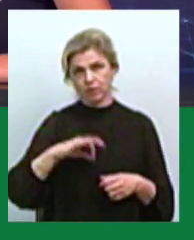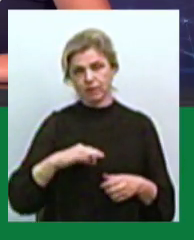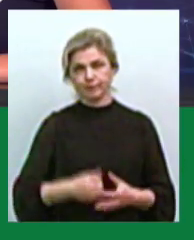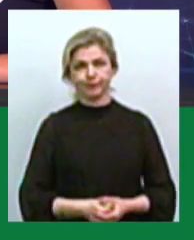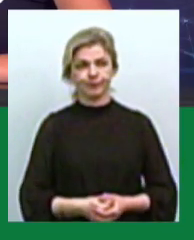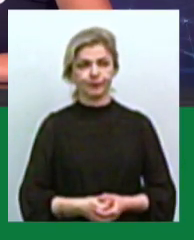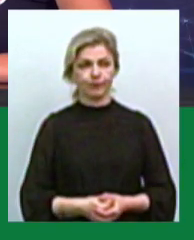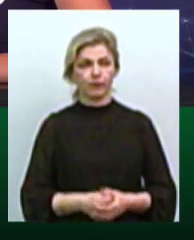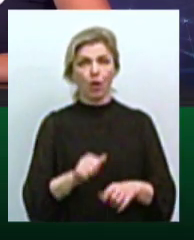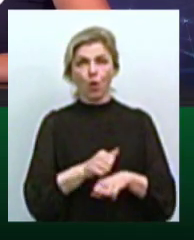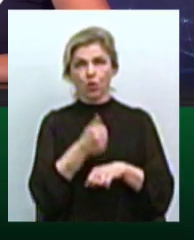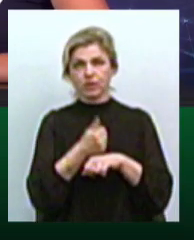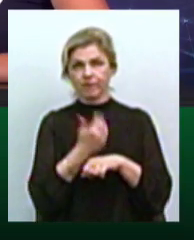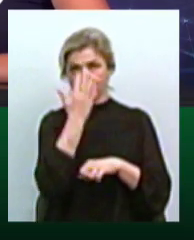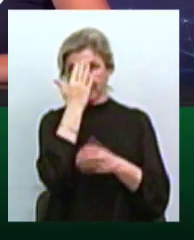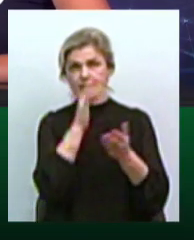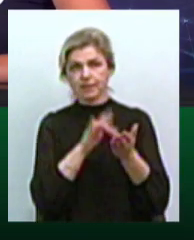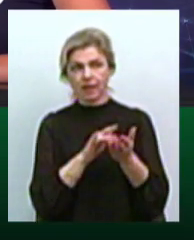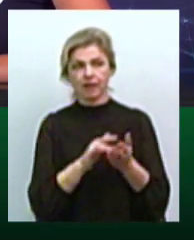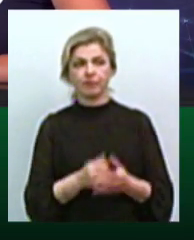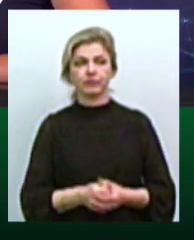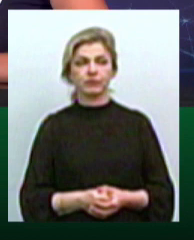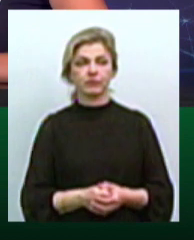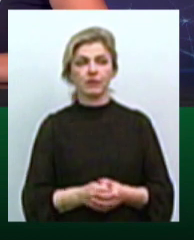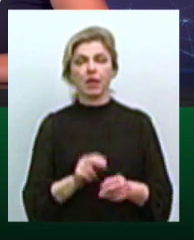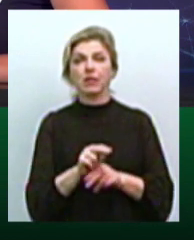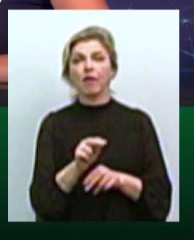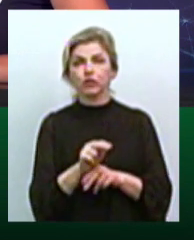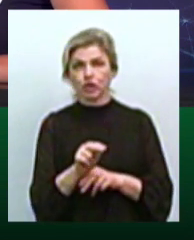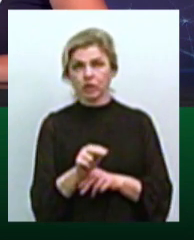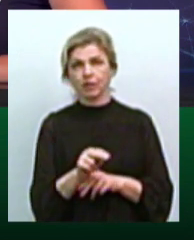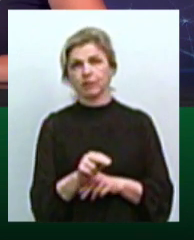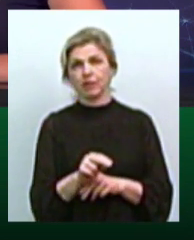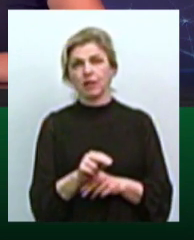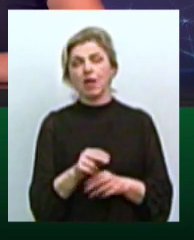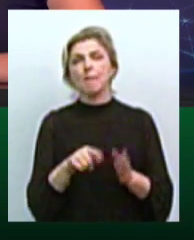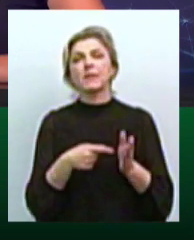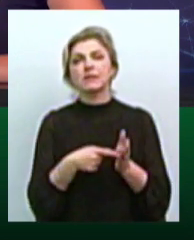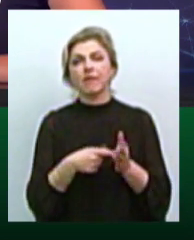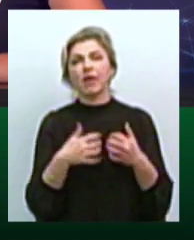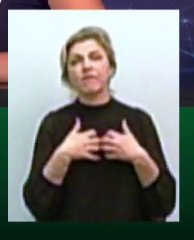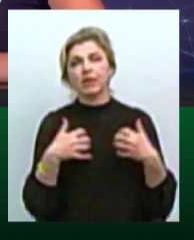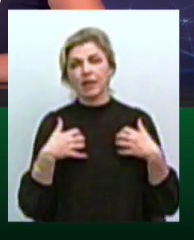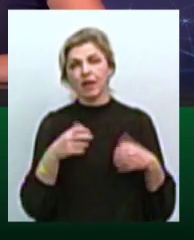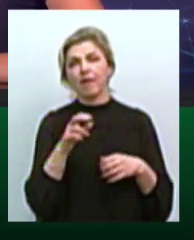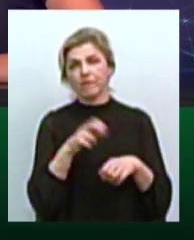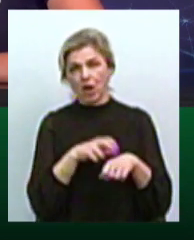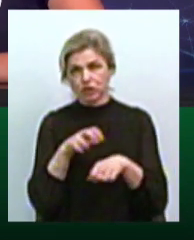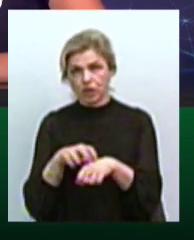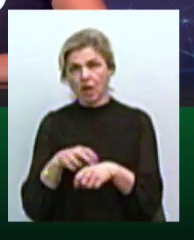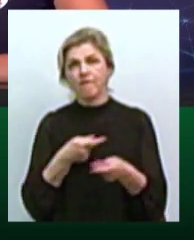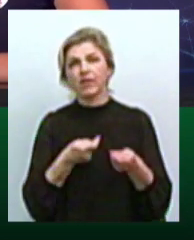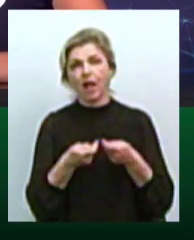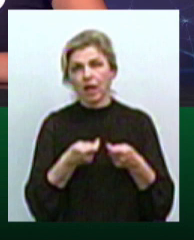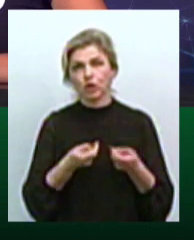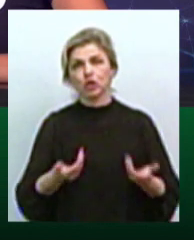Основною цілью у нас йде навчити місцевих ветеринарів, місцеву владу та місцевих жителів,